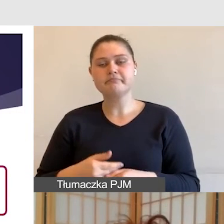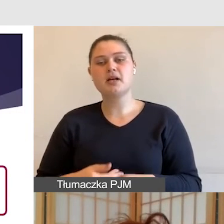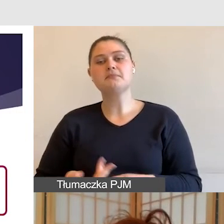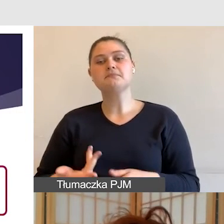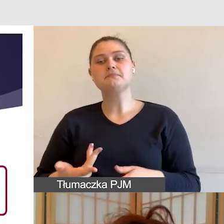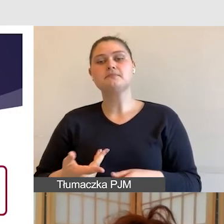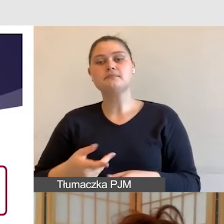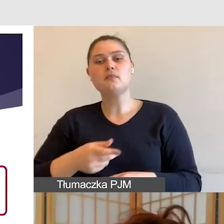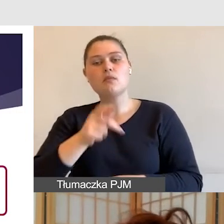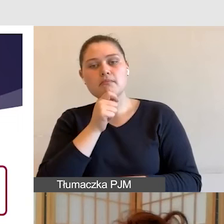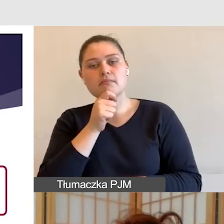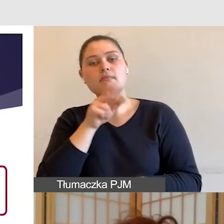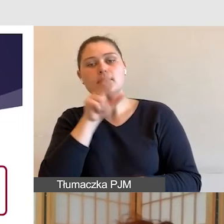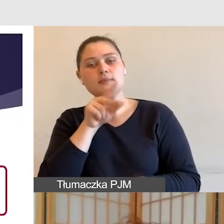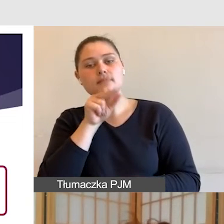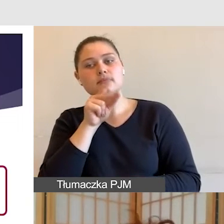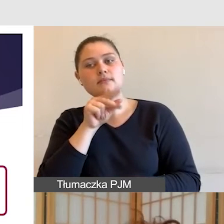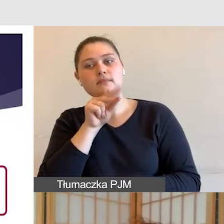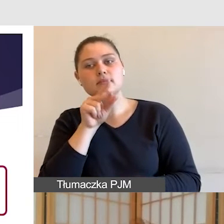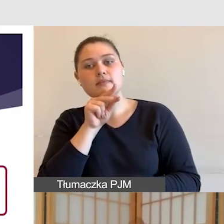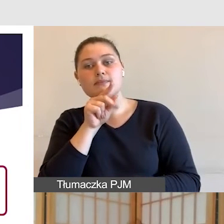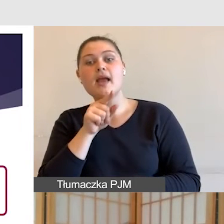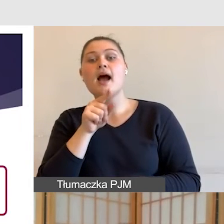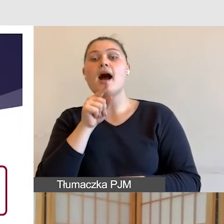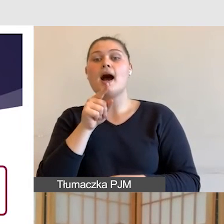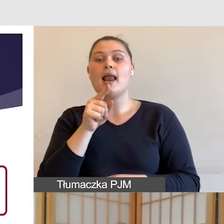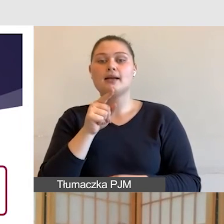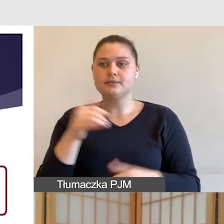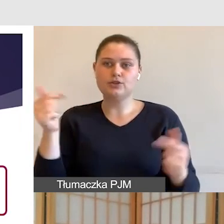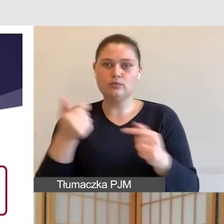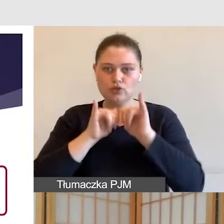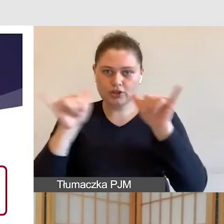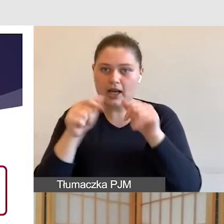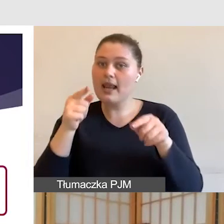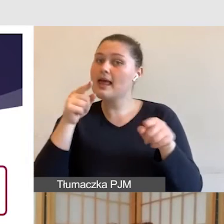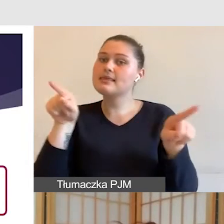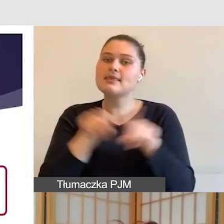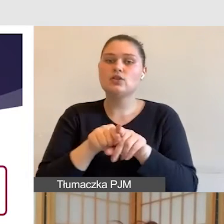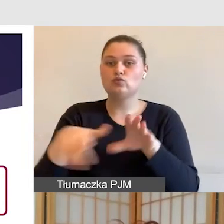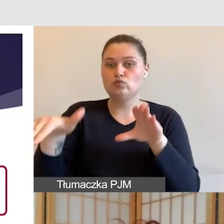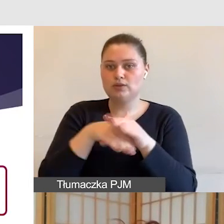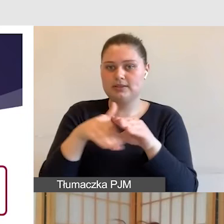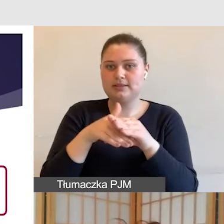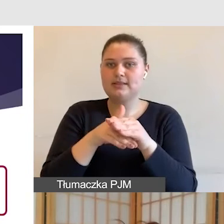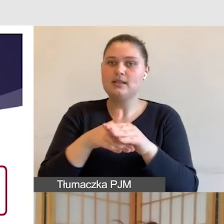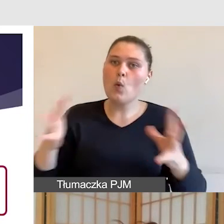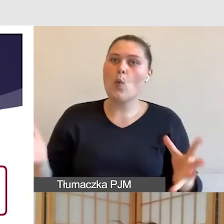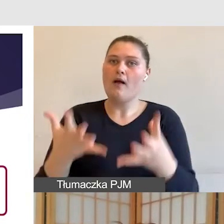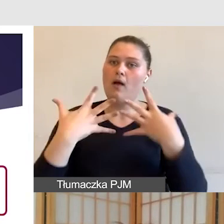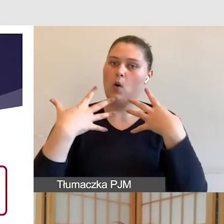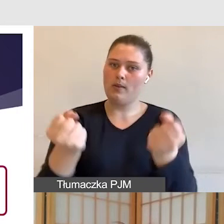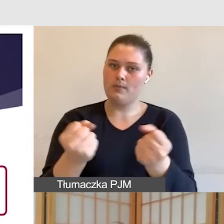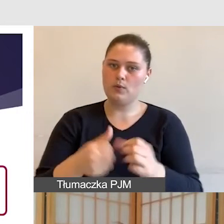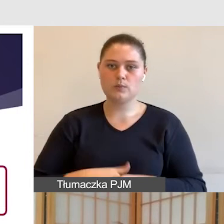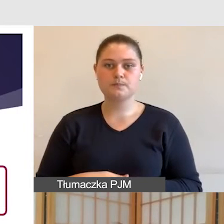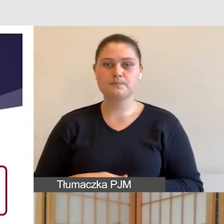słuchaczy, ponieważ każdy z nich będzie mógł usłyszeć, co mówimy, jak tłumaczymy i nie będzie się czuć ta osoba zagubiona.